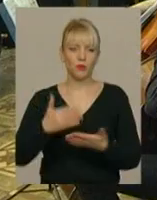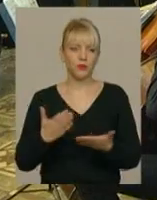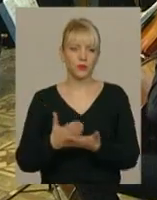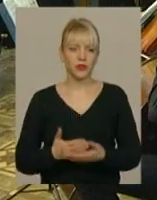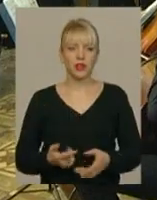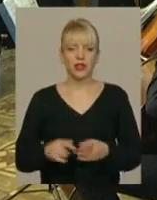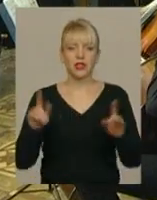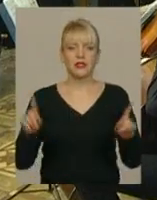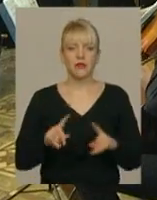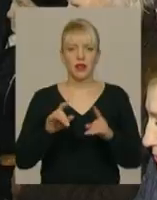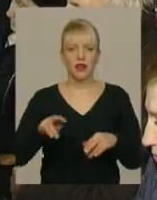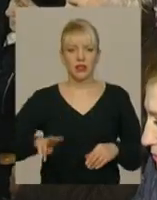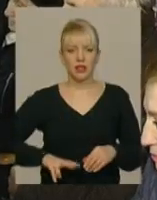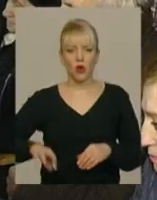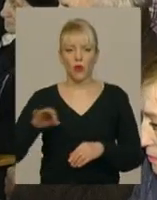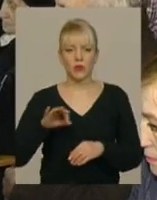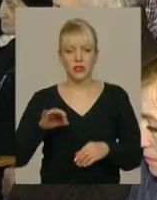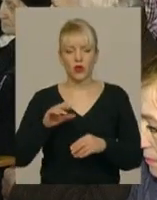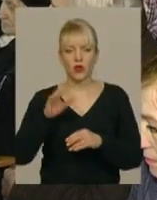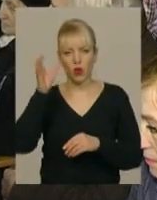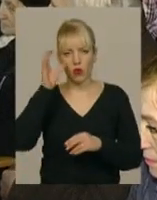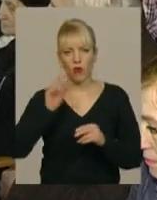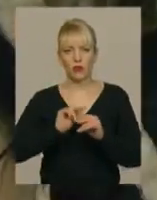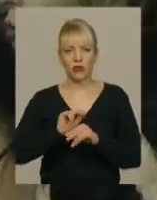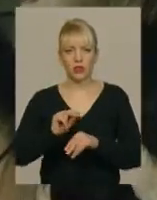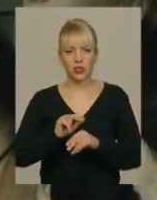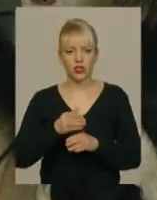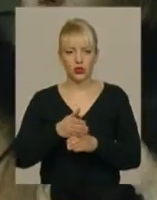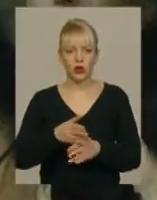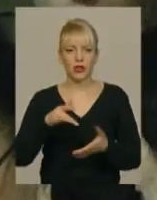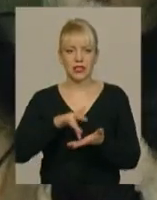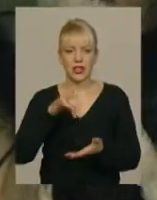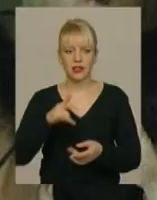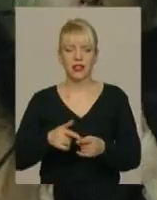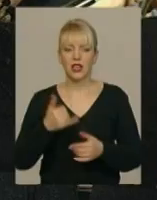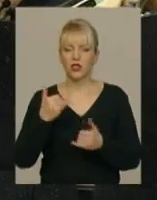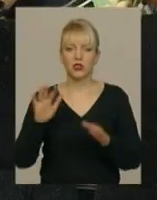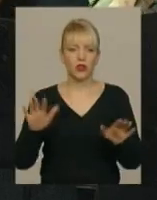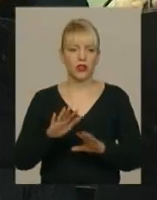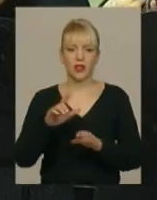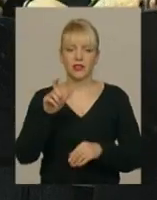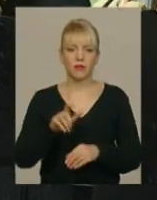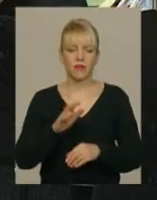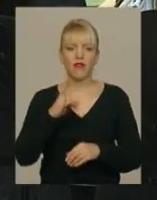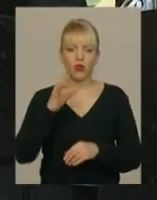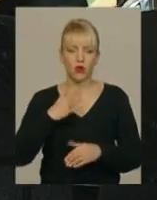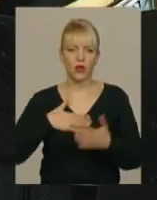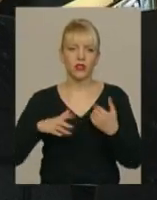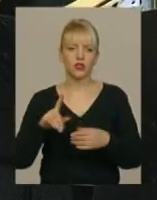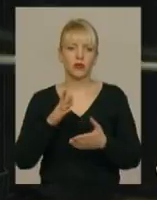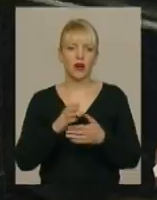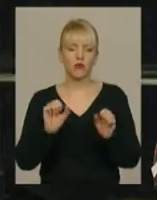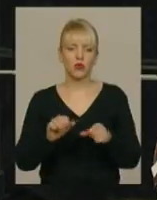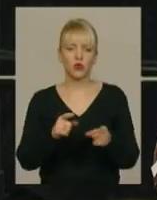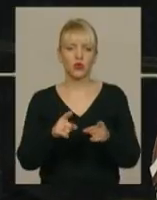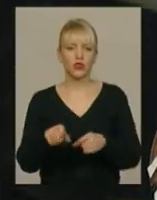Співак та директор обласного науково-методичного центру культури і мистецтва Андрій Клименко сьогодні не співав. Та чоловік каже, радіє, що має можливість